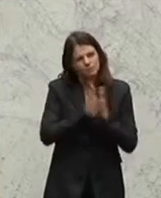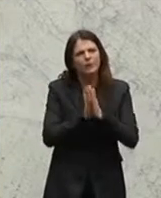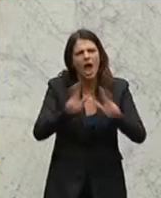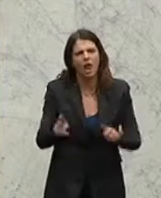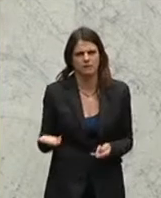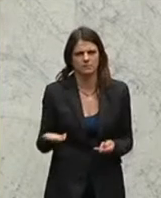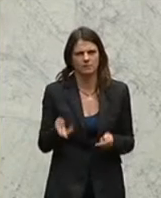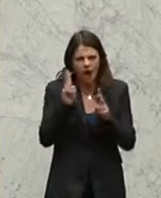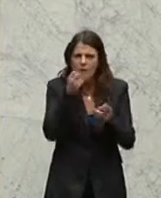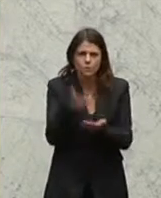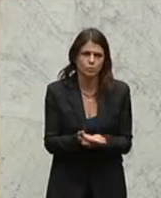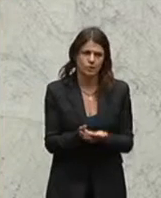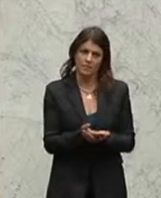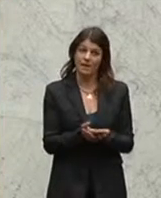ehrlich,